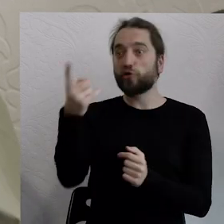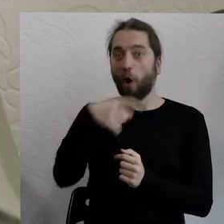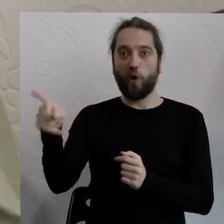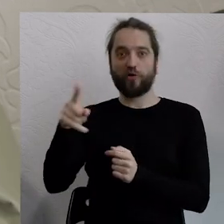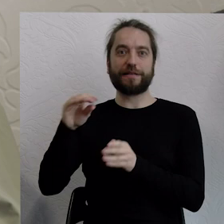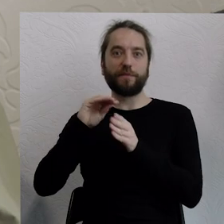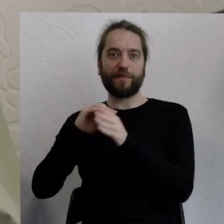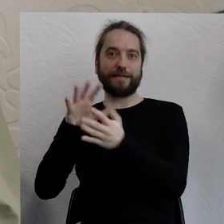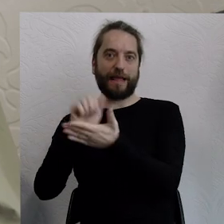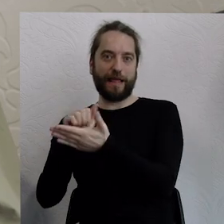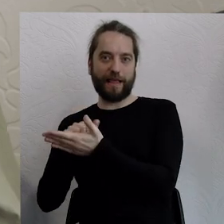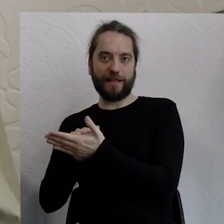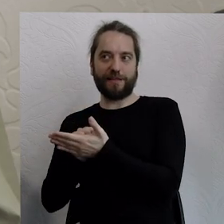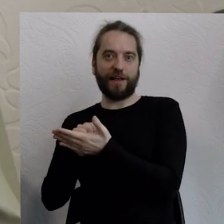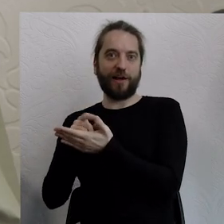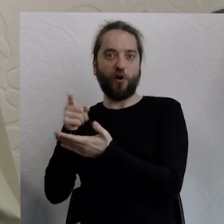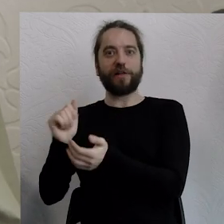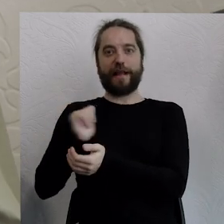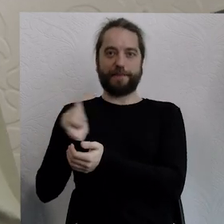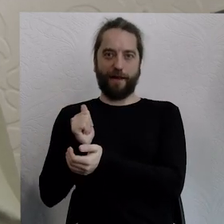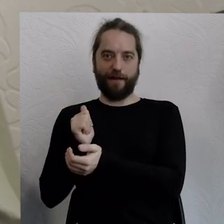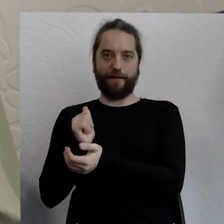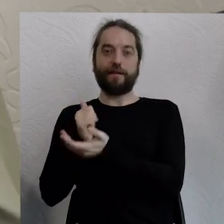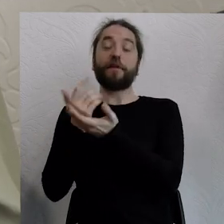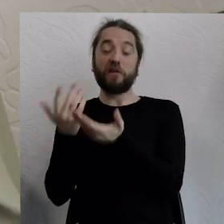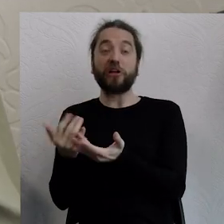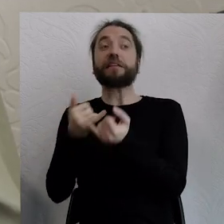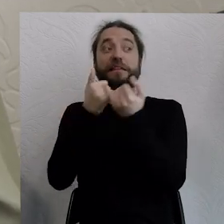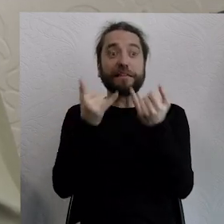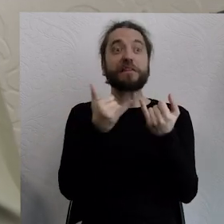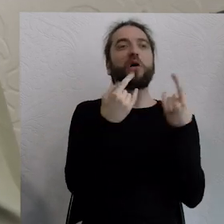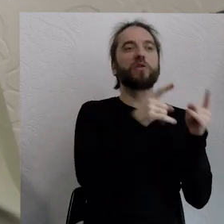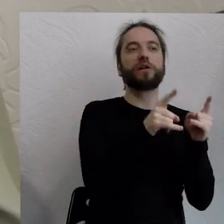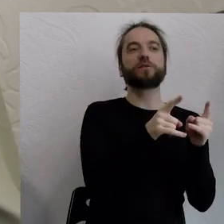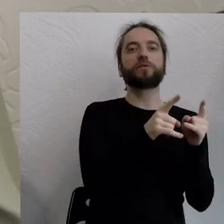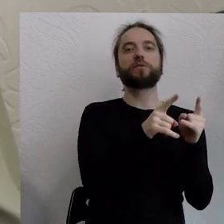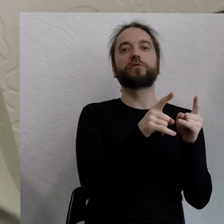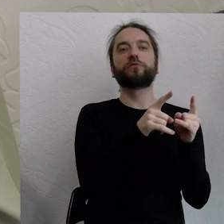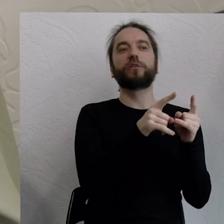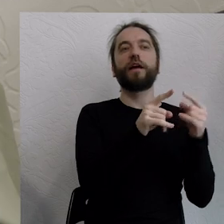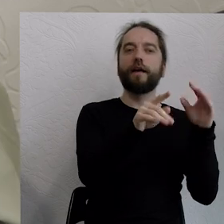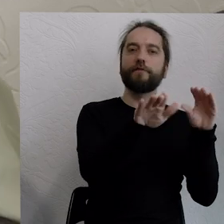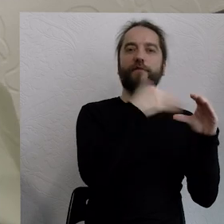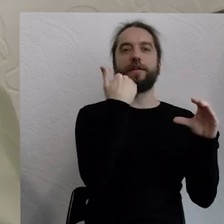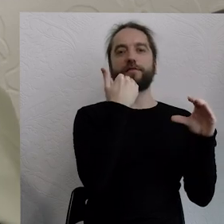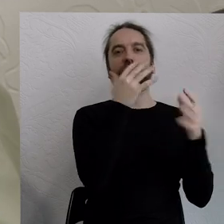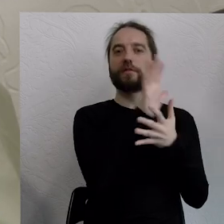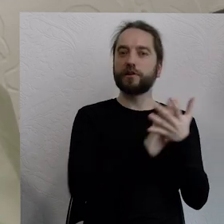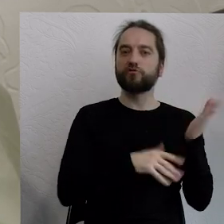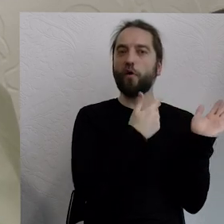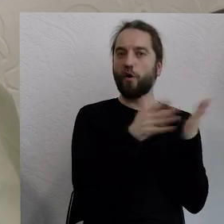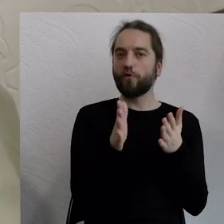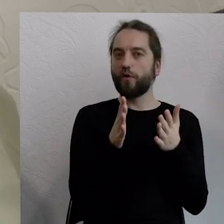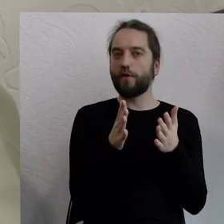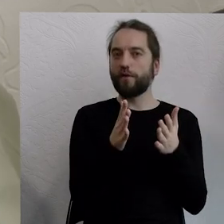zajęcia wokół jakiejś wiedzy i nagle magicznie organizacje, które tak zarzekały się, że prześlą te scenariusze, że już wszystko jest gotowe,